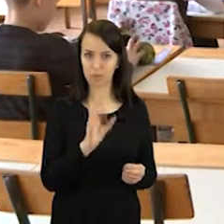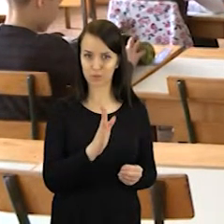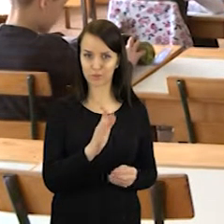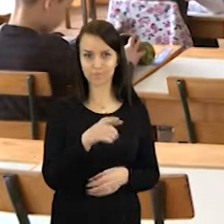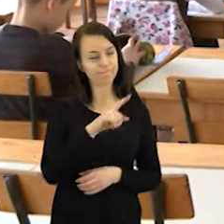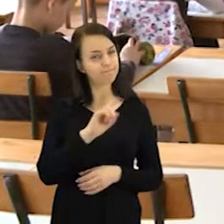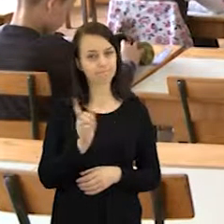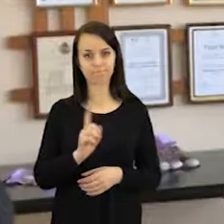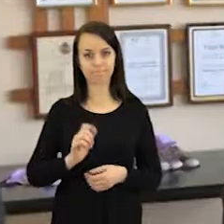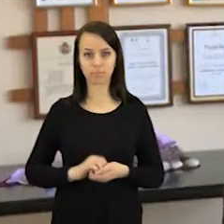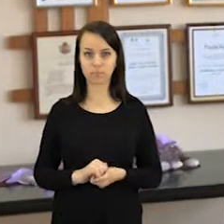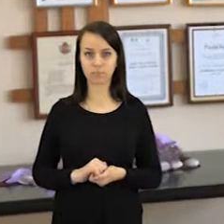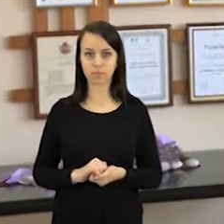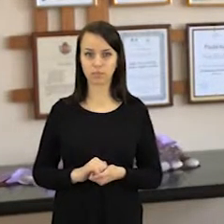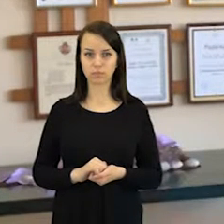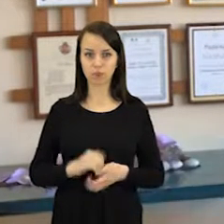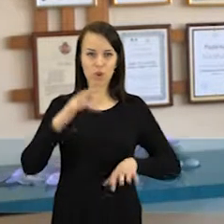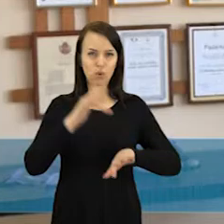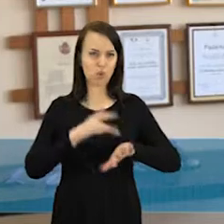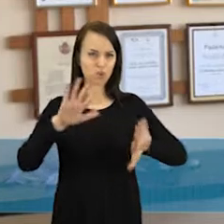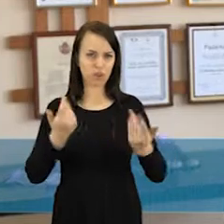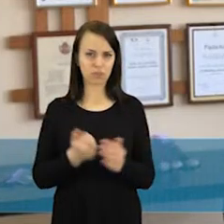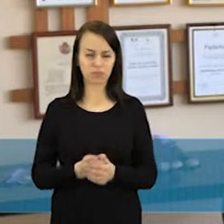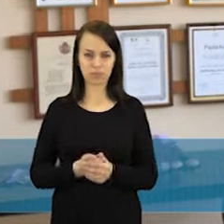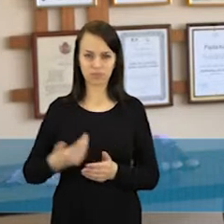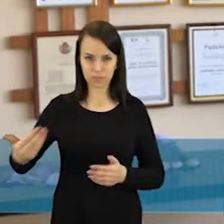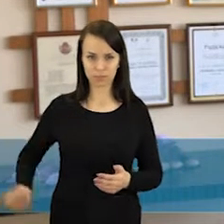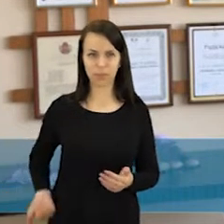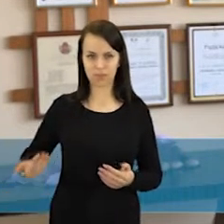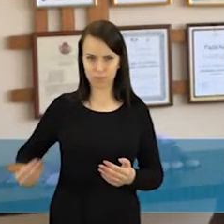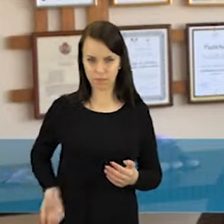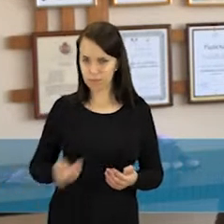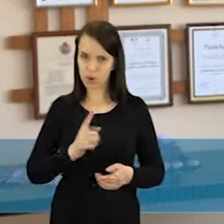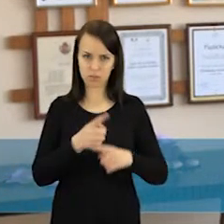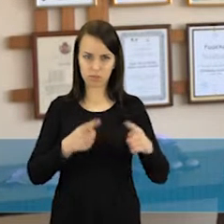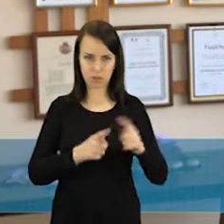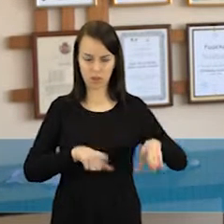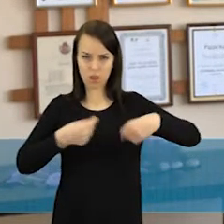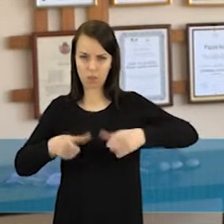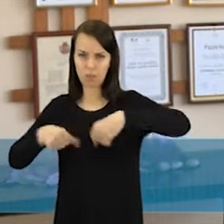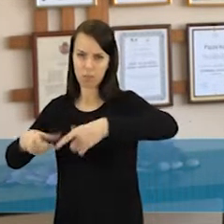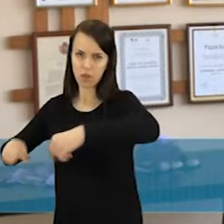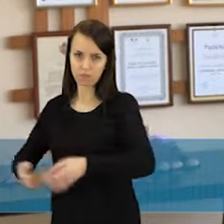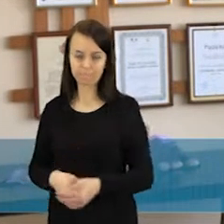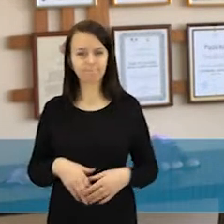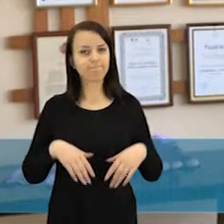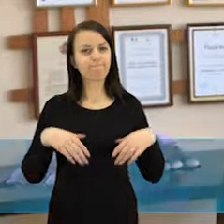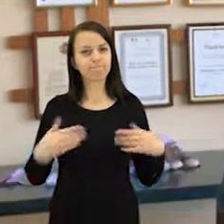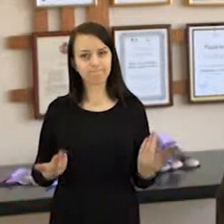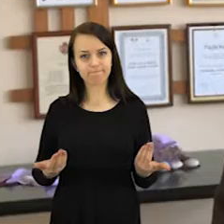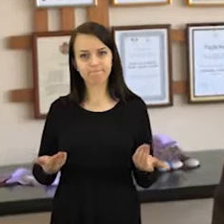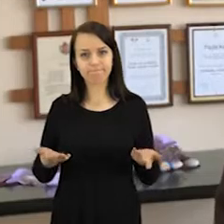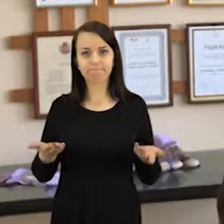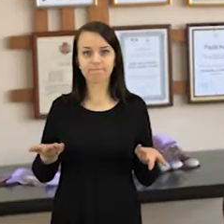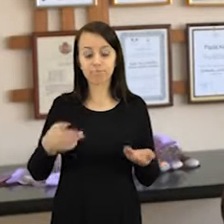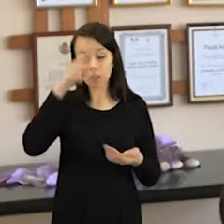tikrai nebe į šią mokyklą. Pasijutom, kaip gyvas ir negyvas inventorius, perduodomas inkorporių. Be dėja, tiesiog